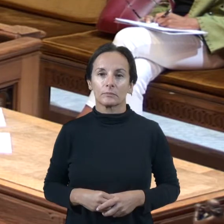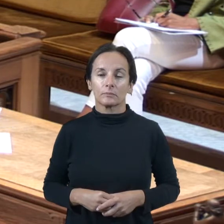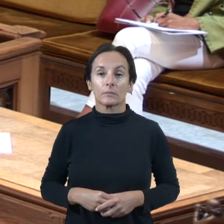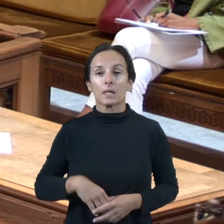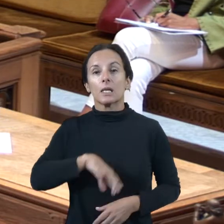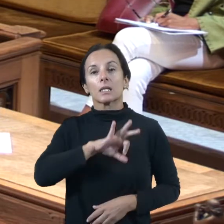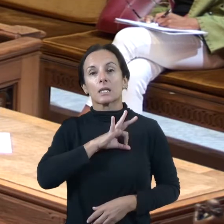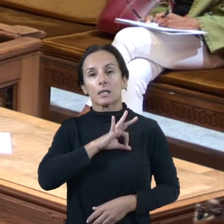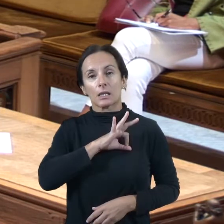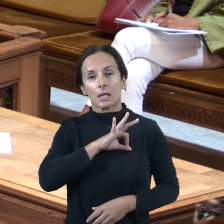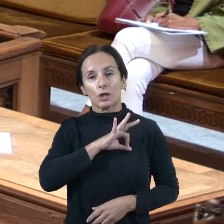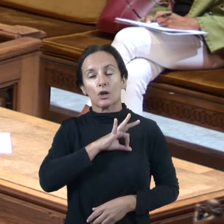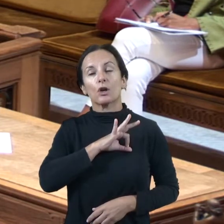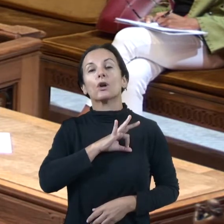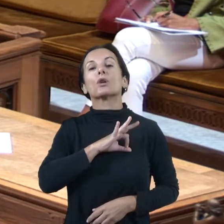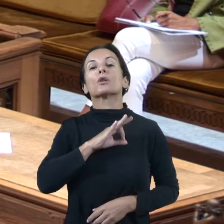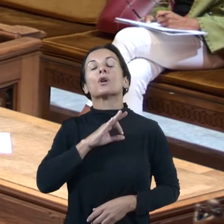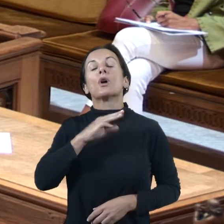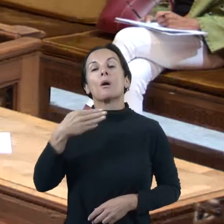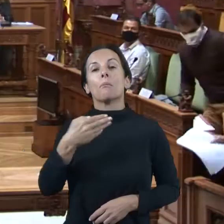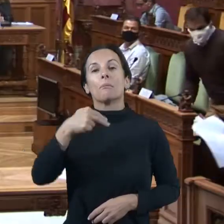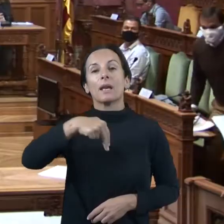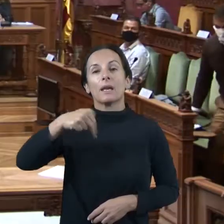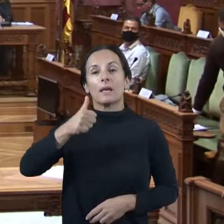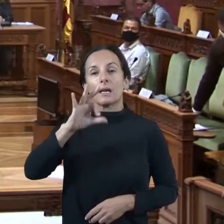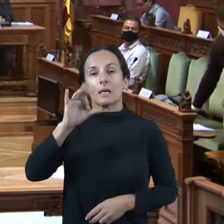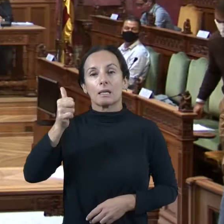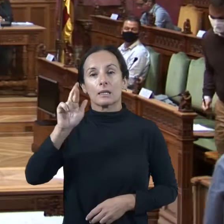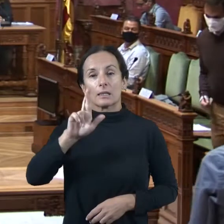El senyor Jaume Paeres Benassa, cap de la secció jurídica.